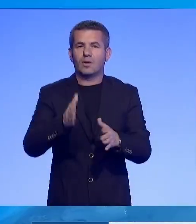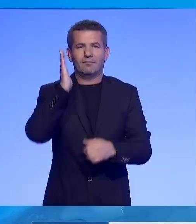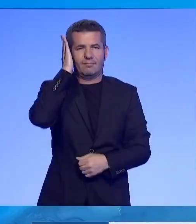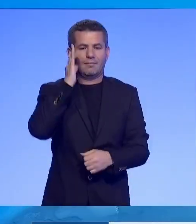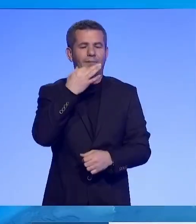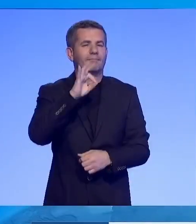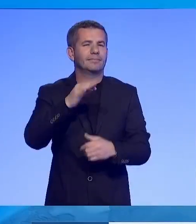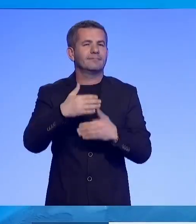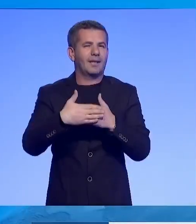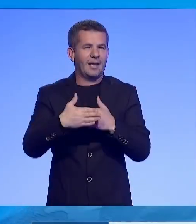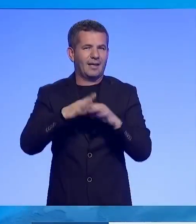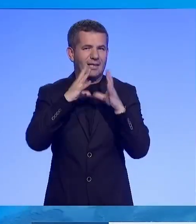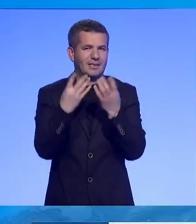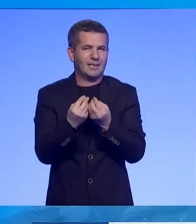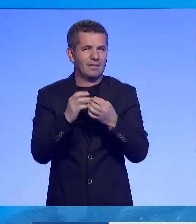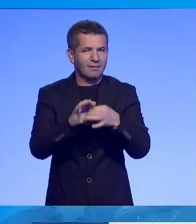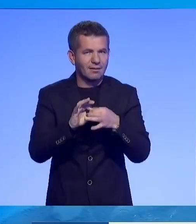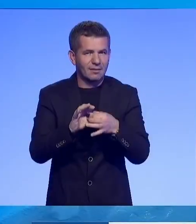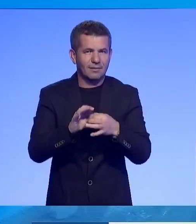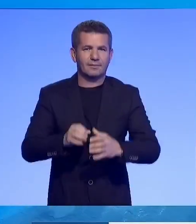normalizimit e gjitha në shumë të martanjeve.